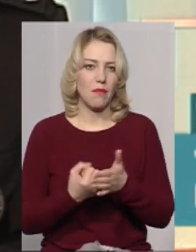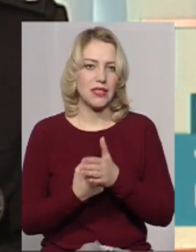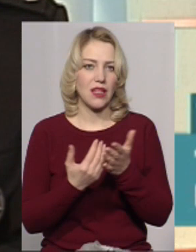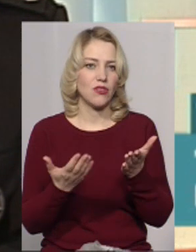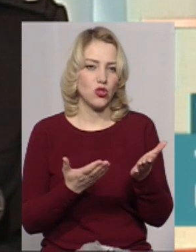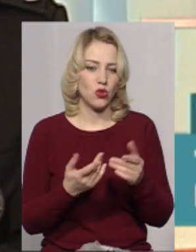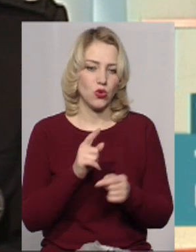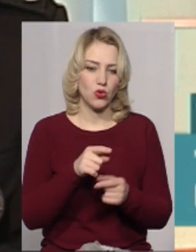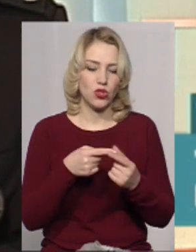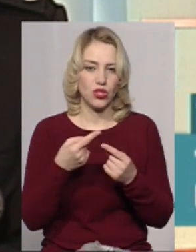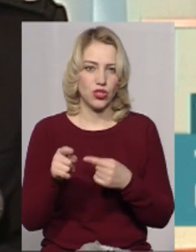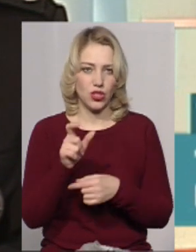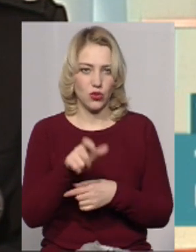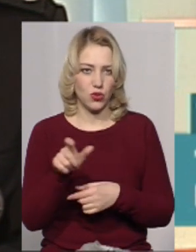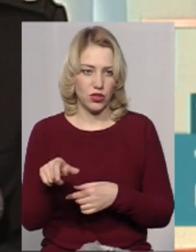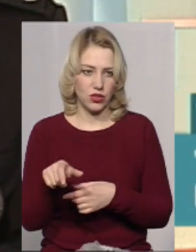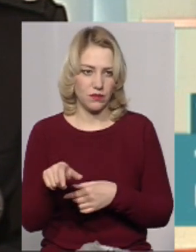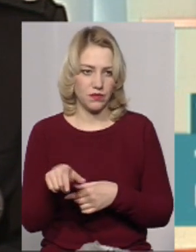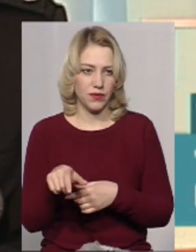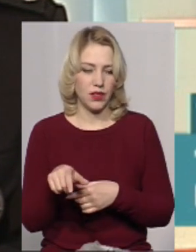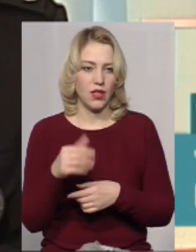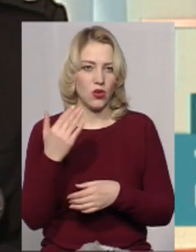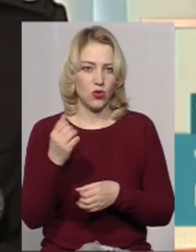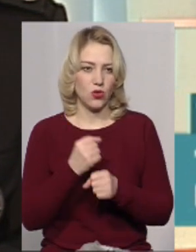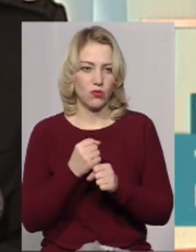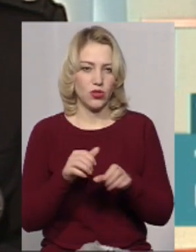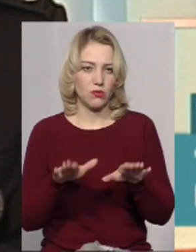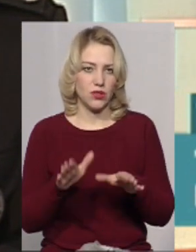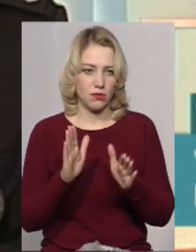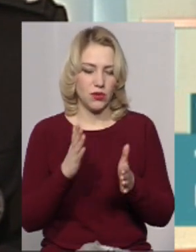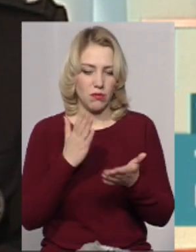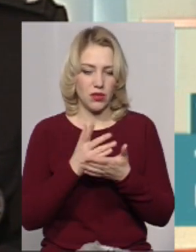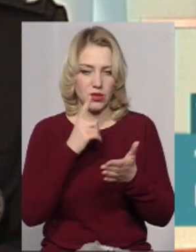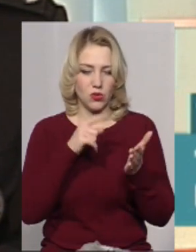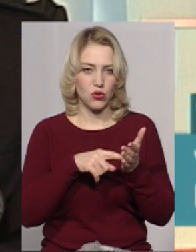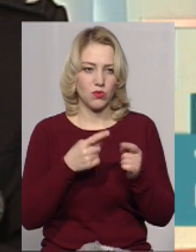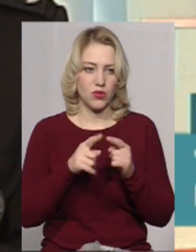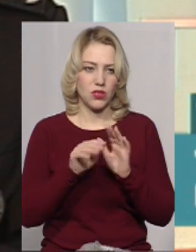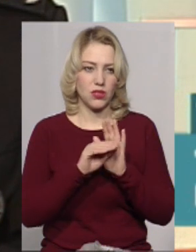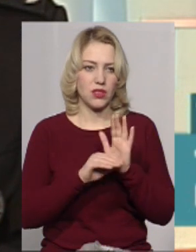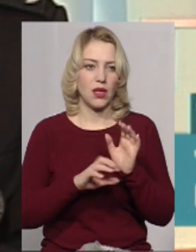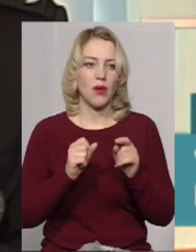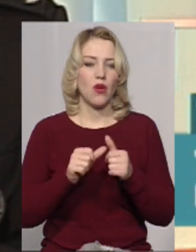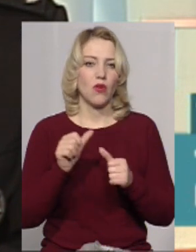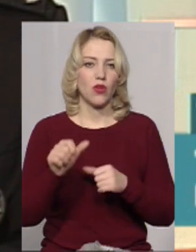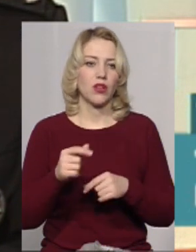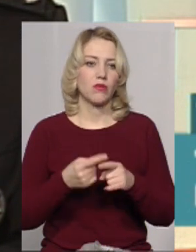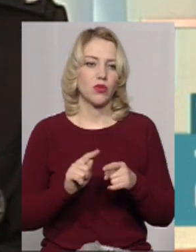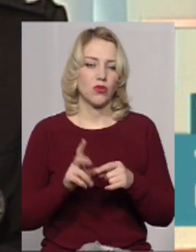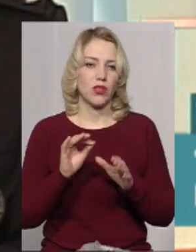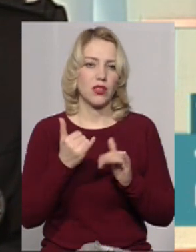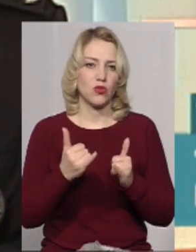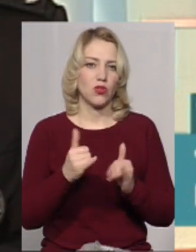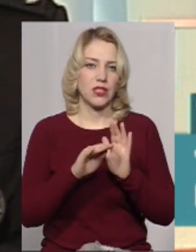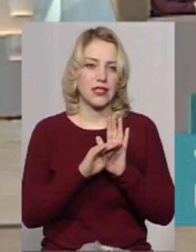той чи інший працівник, його робоче місце буде мати доступ до цієї системи. Окрім того, на сьогодні